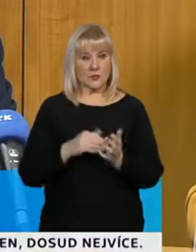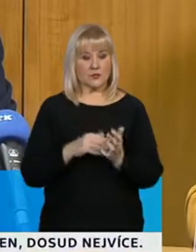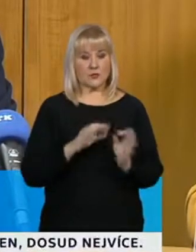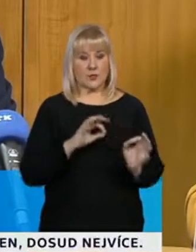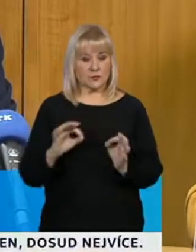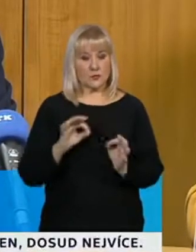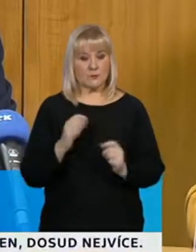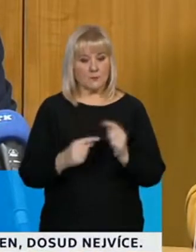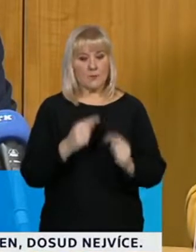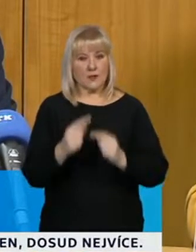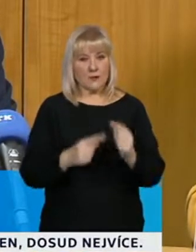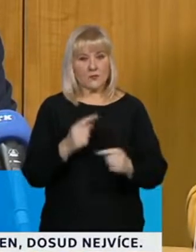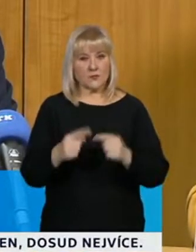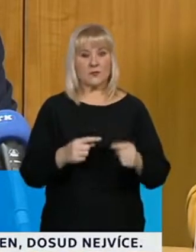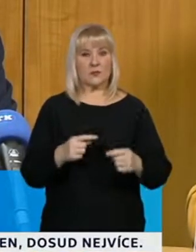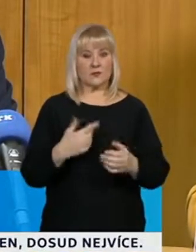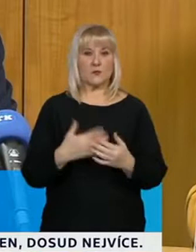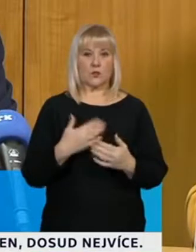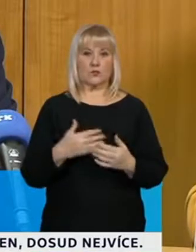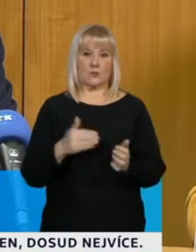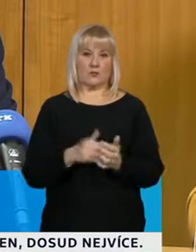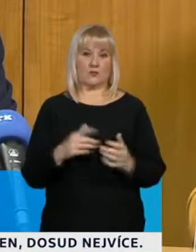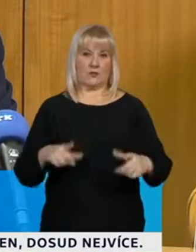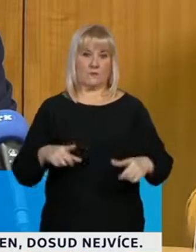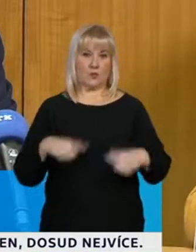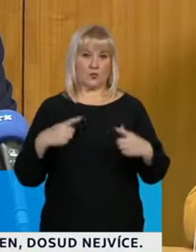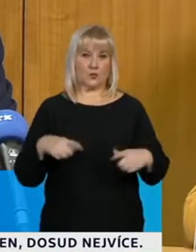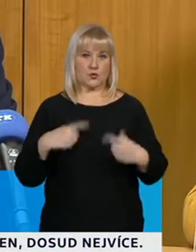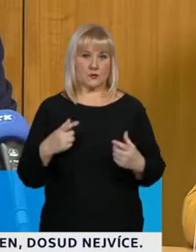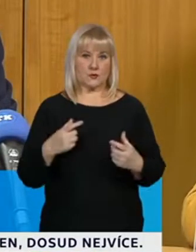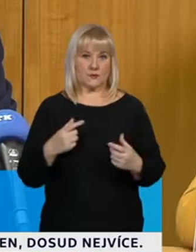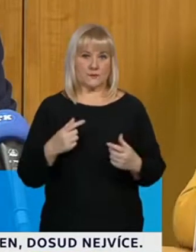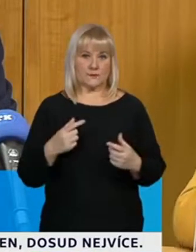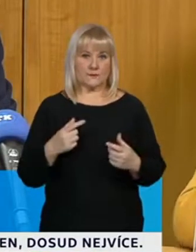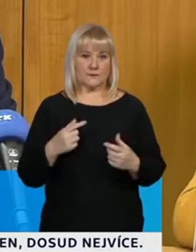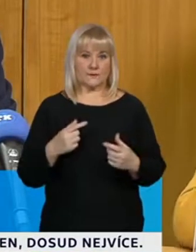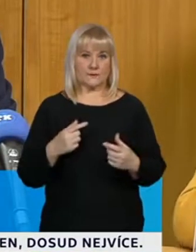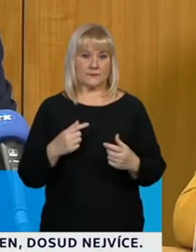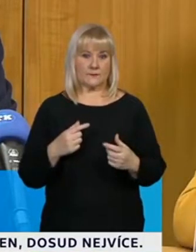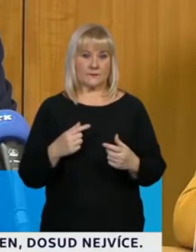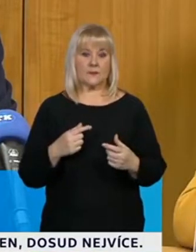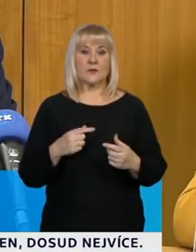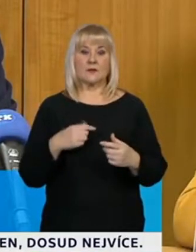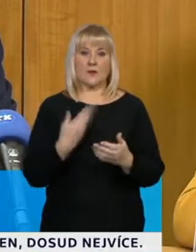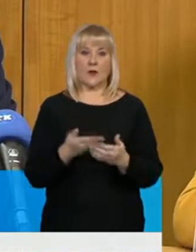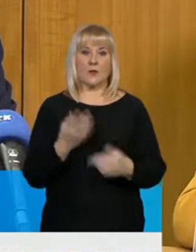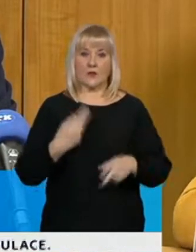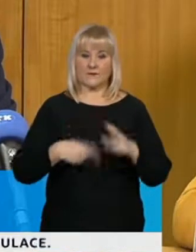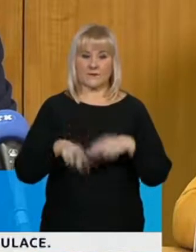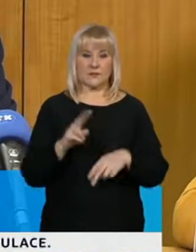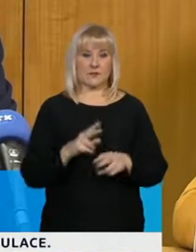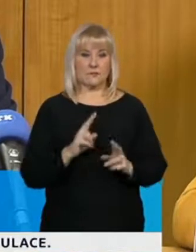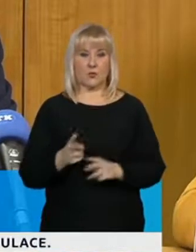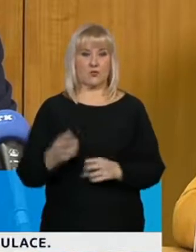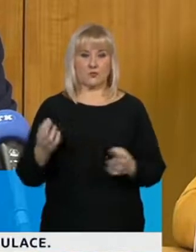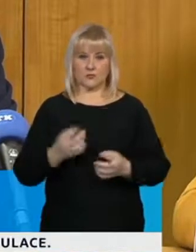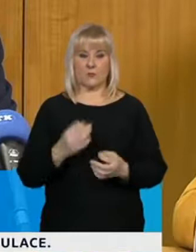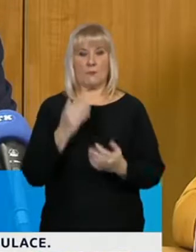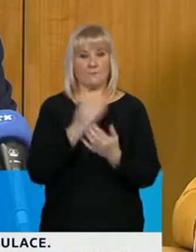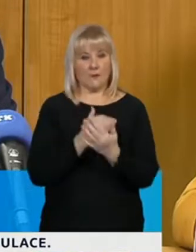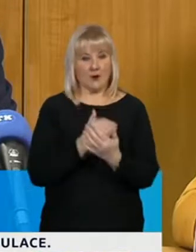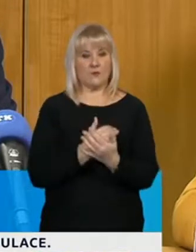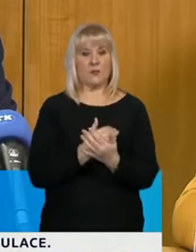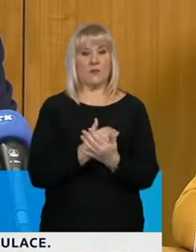abychom využili toho, že dáme větší možnost tomu, aby ta pravidla byla